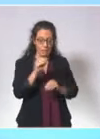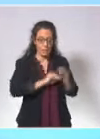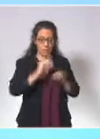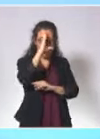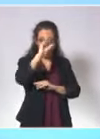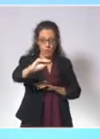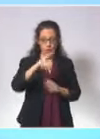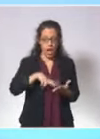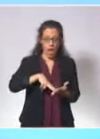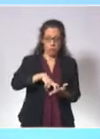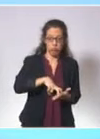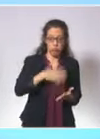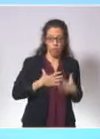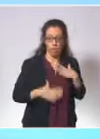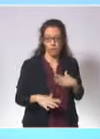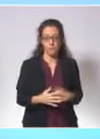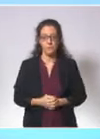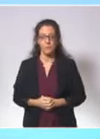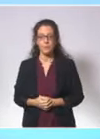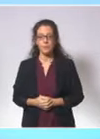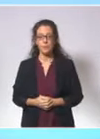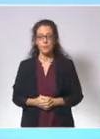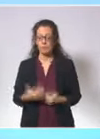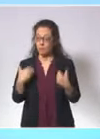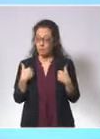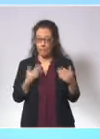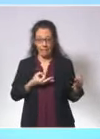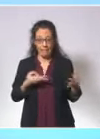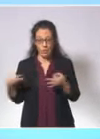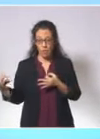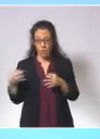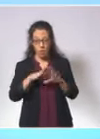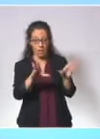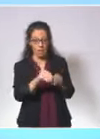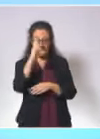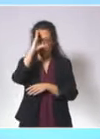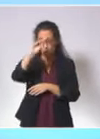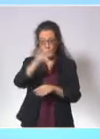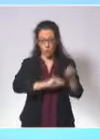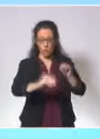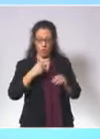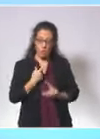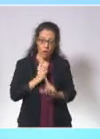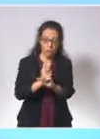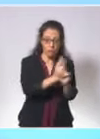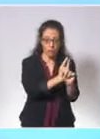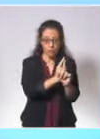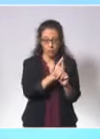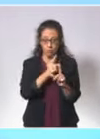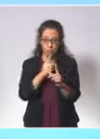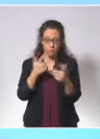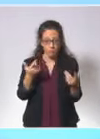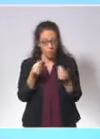éprouvées et fatiguées. Je me rends auprès d'elles très régulièrement pour leur manifester le soutien